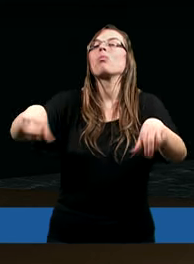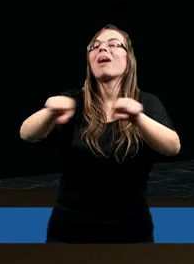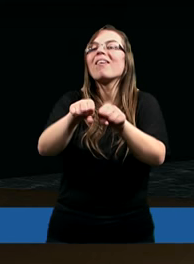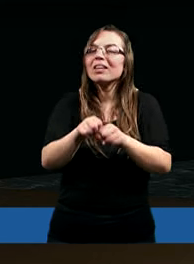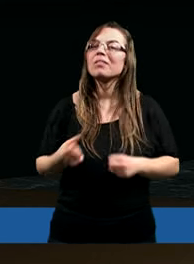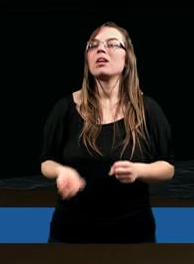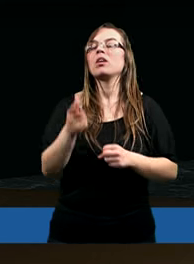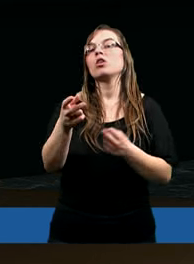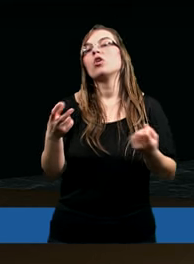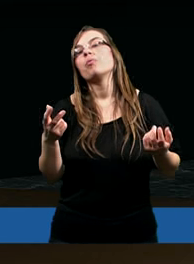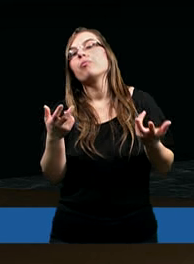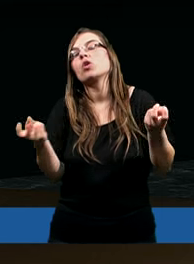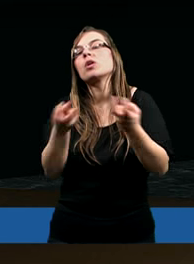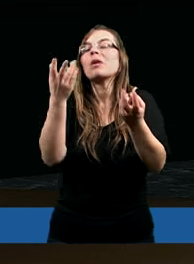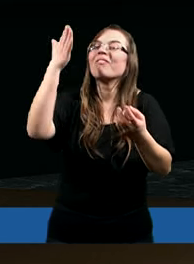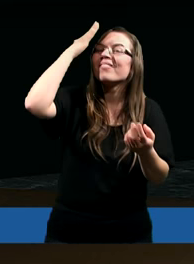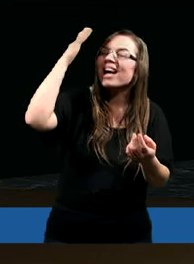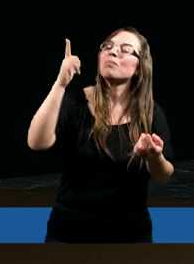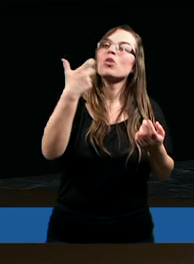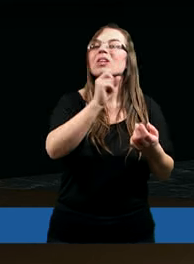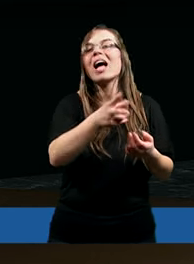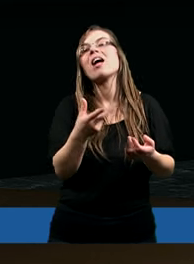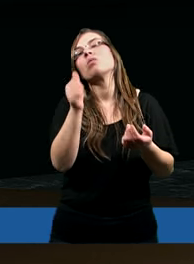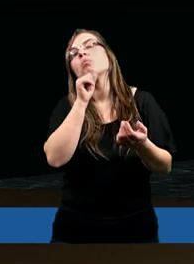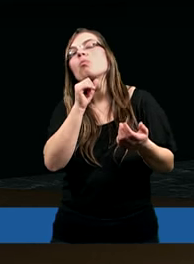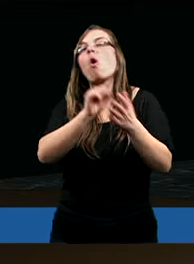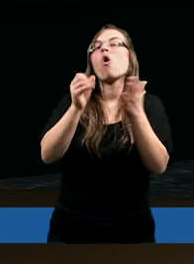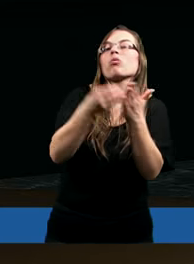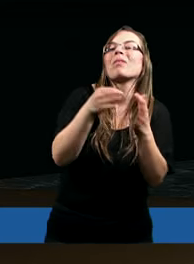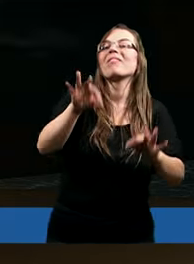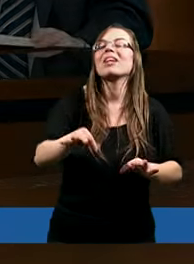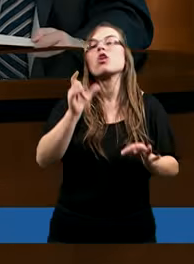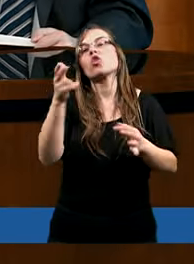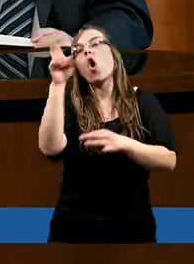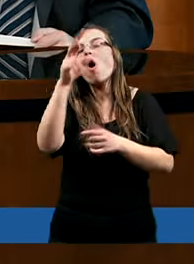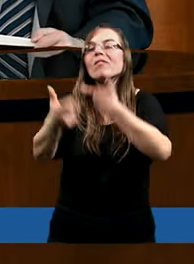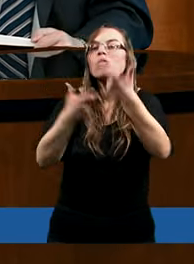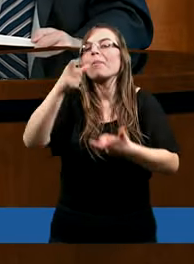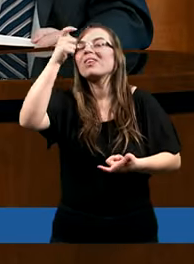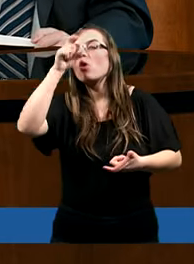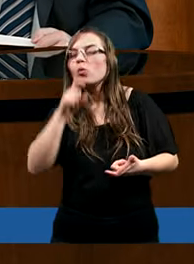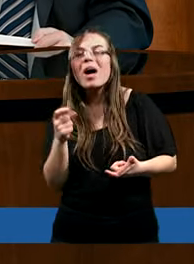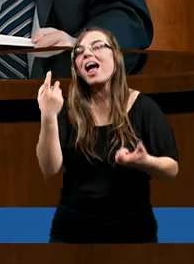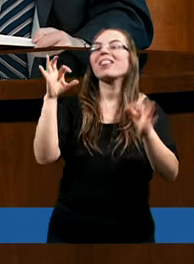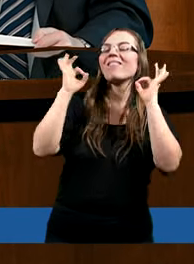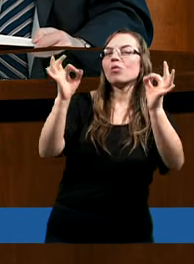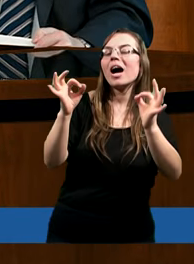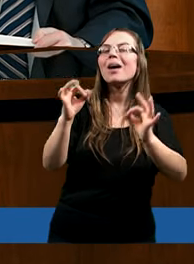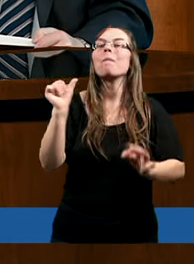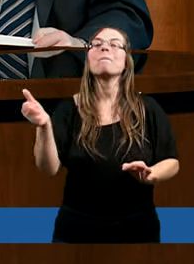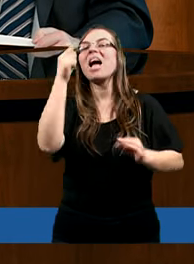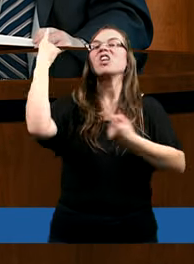zgrzeszyli. Szukali usprawiedliwienia i to pokutuje nas wszystkich, że gdziekolwiek zrobimy coś złego, niewłaściwego,